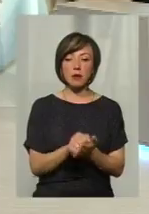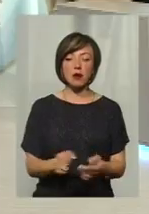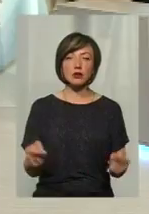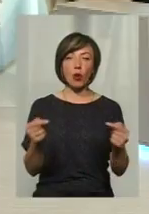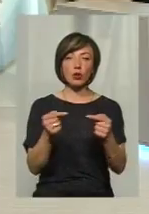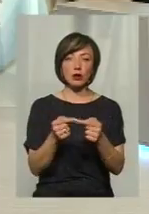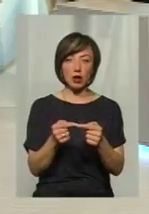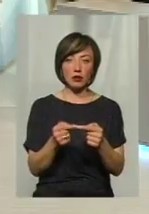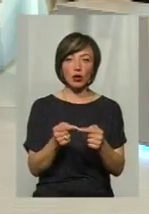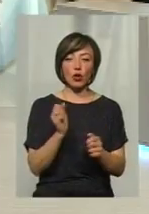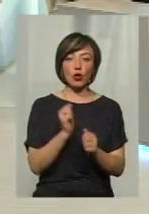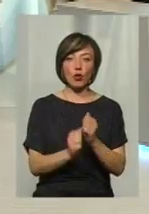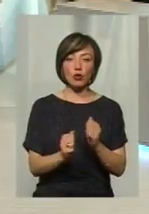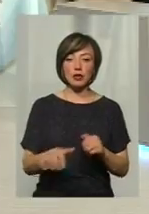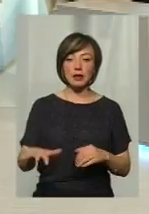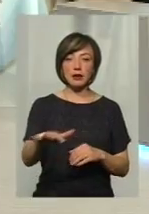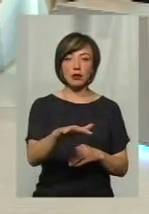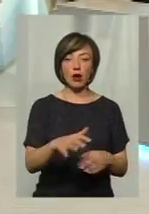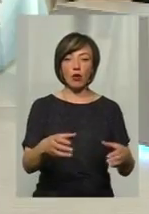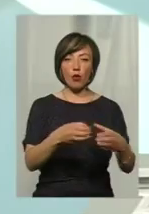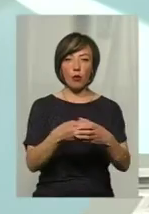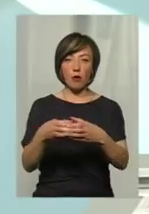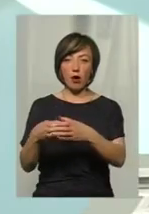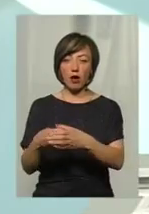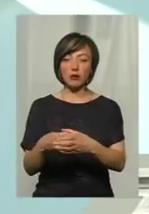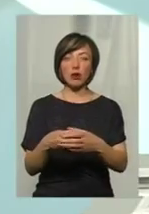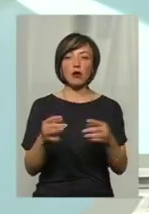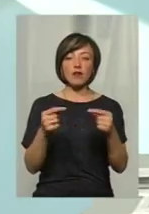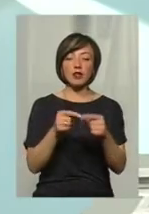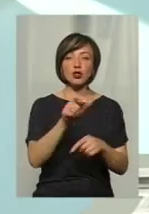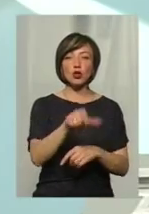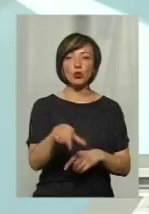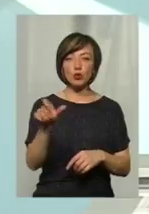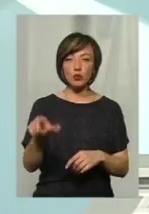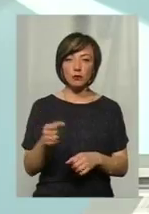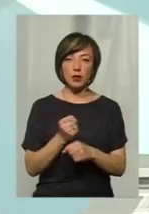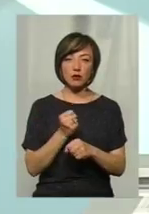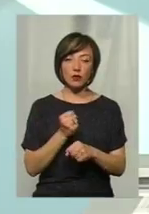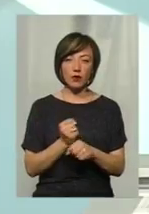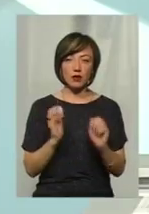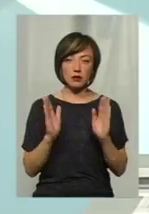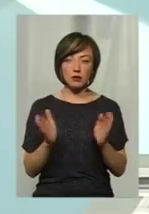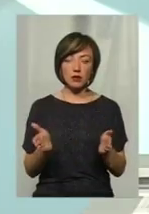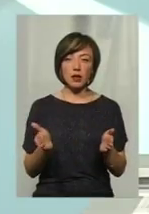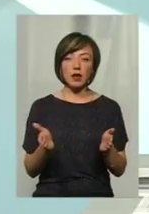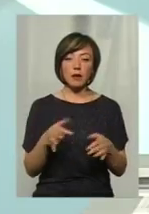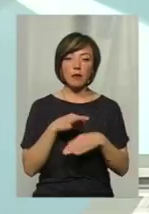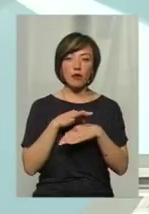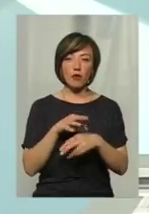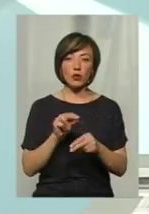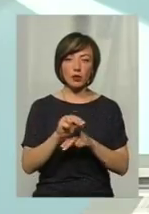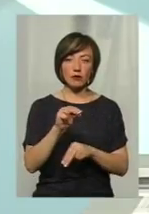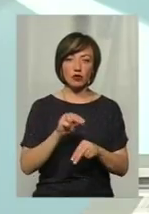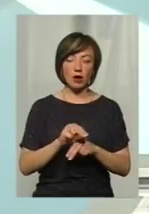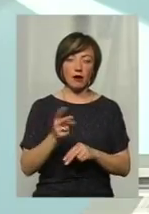з кожною територіальною громадою, будуть визначні люди, які будуть працювати, ми будемо проводити їхнє